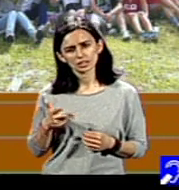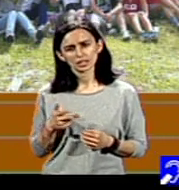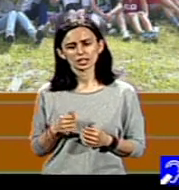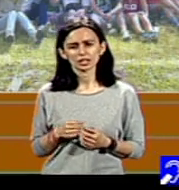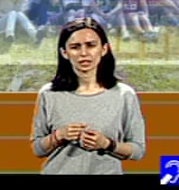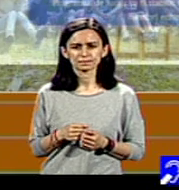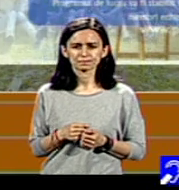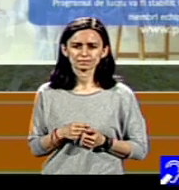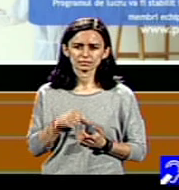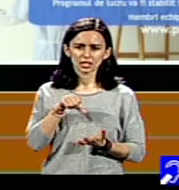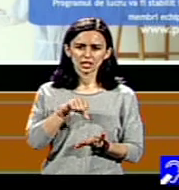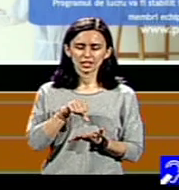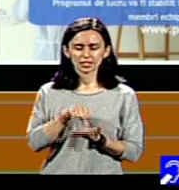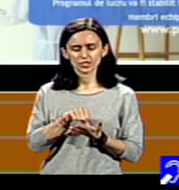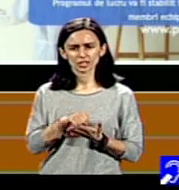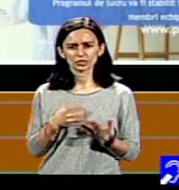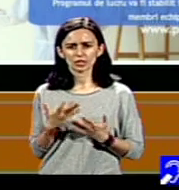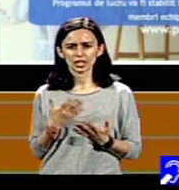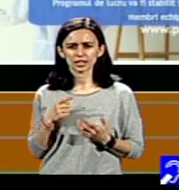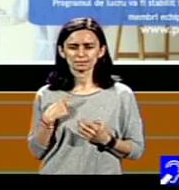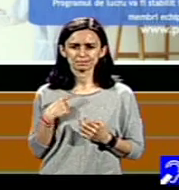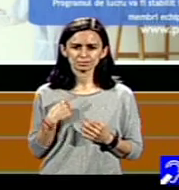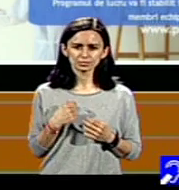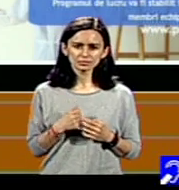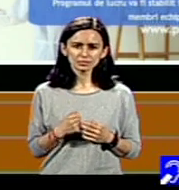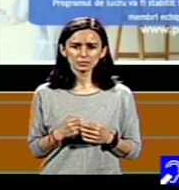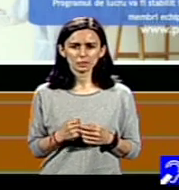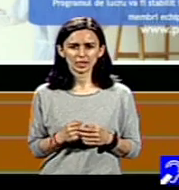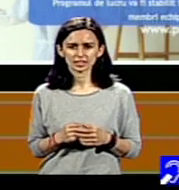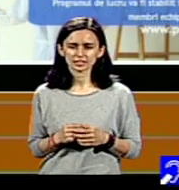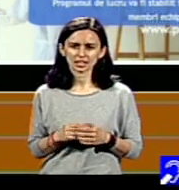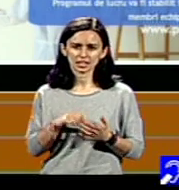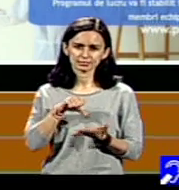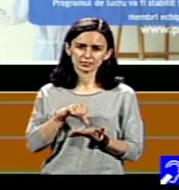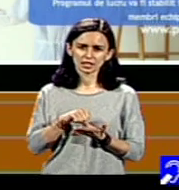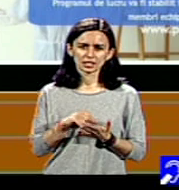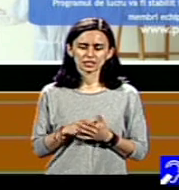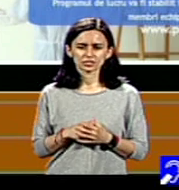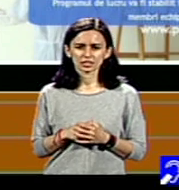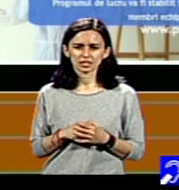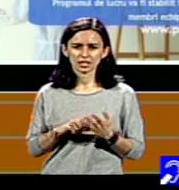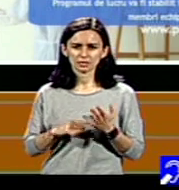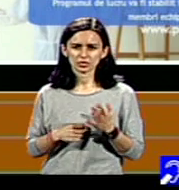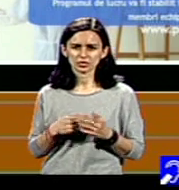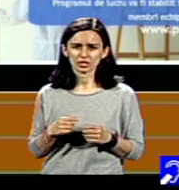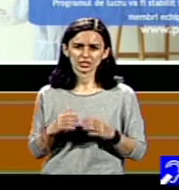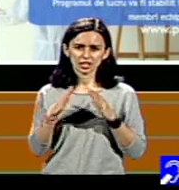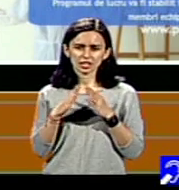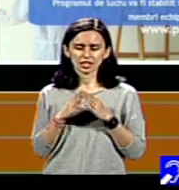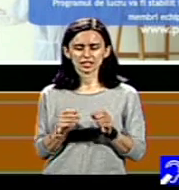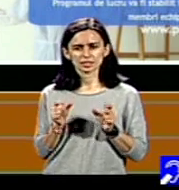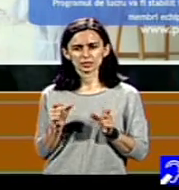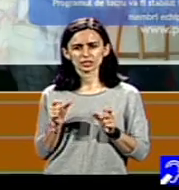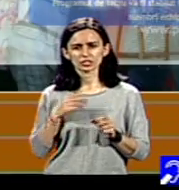mijloc, ca să spun așa, care e la mijloc celor două. Ca și locuințe protejate, avem șase, dintre care